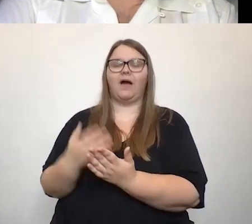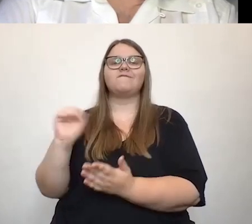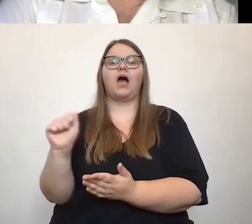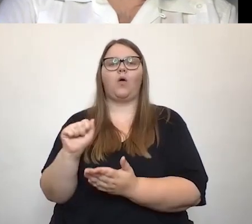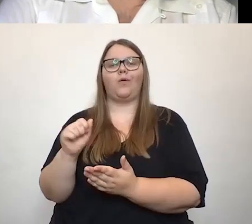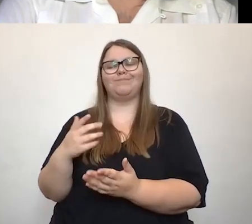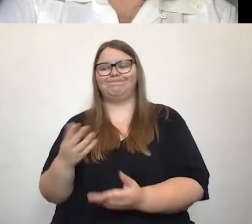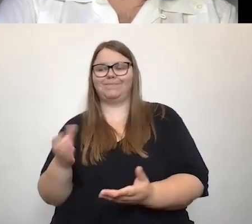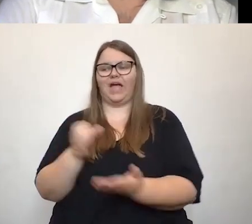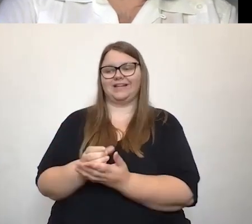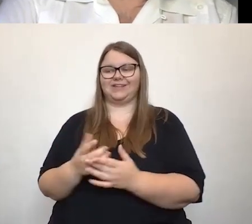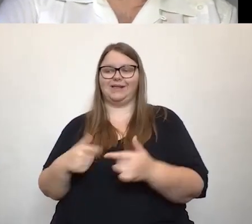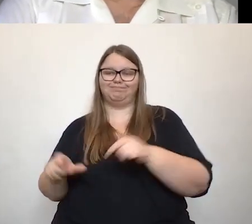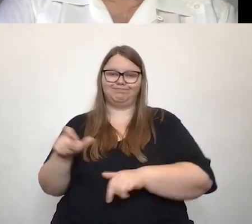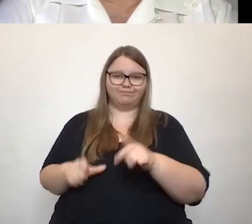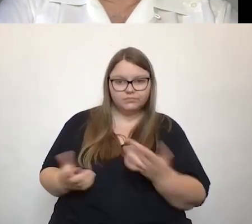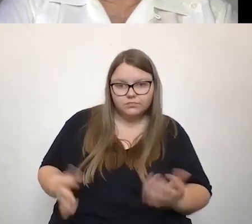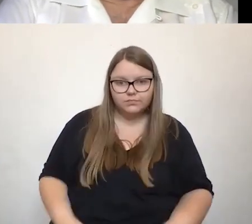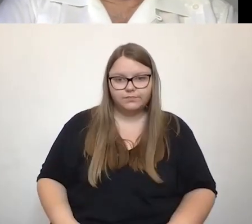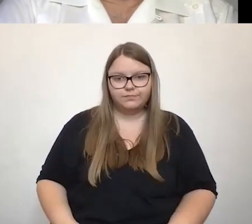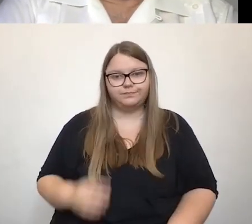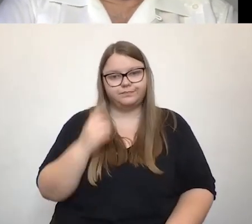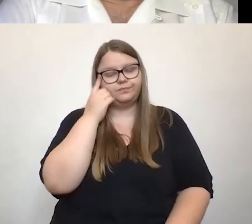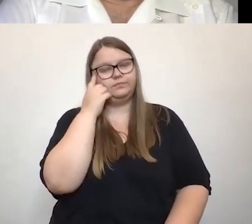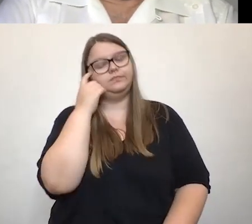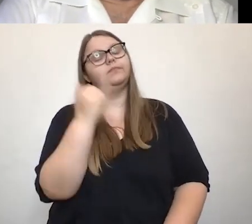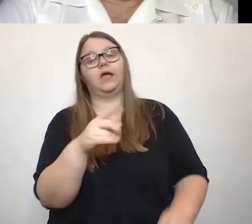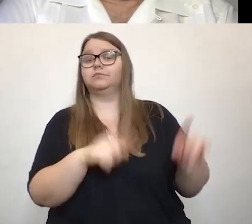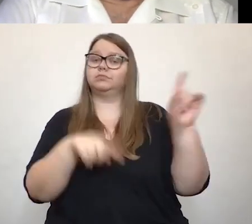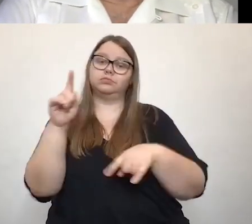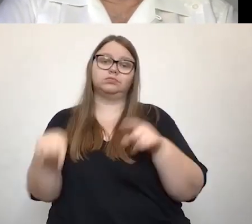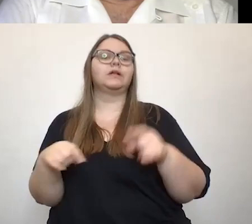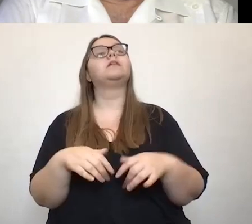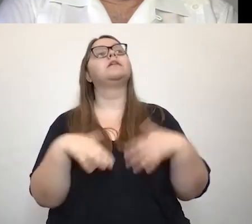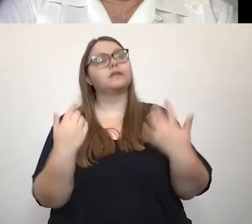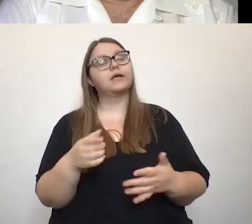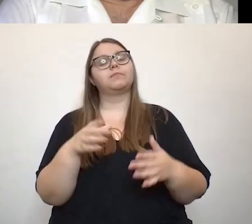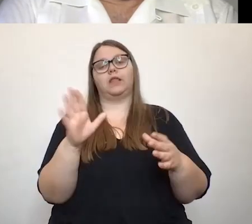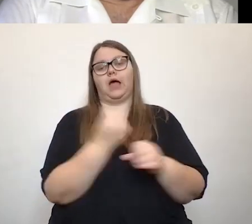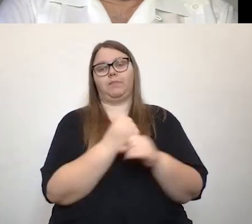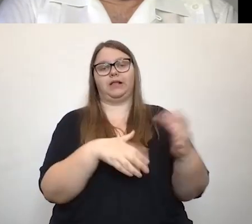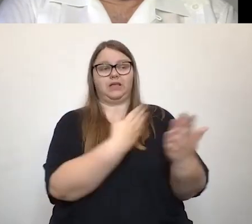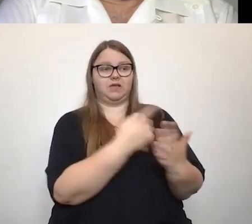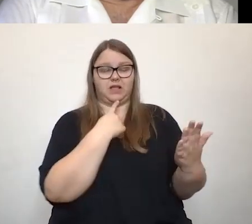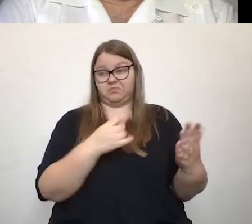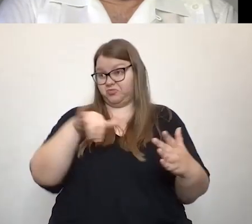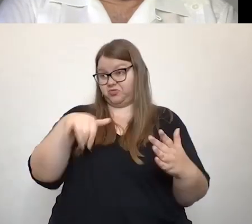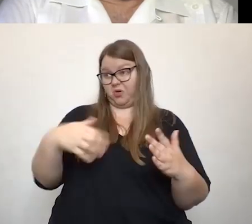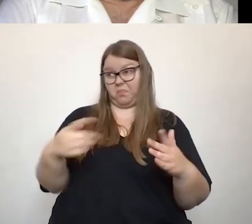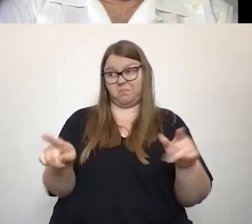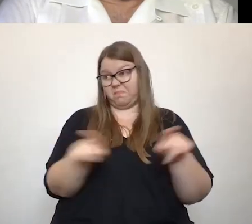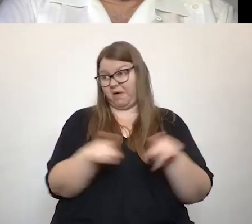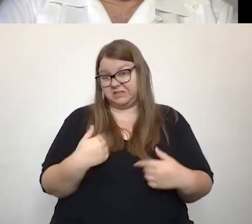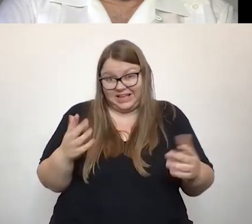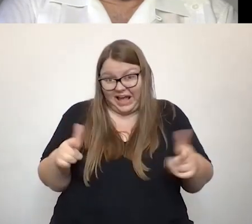stellen die mich ein? Also die Hemmnisse sind super unterschiedlich, die einen sagen, wir haben keinen Job, der passt, wir haben, es gibt auch viele,